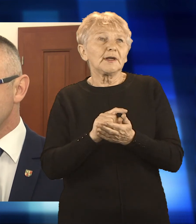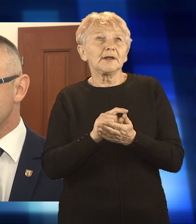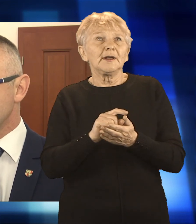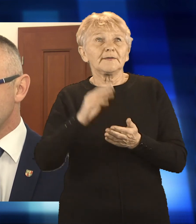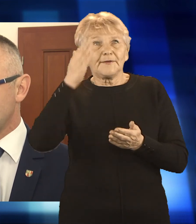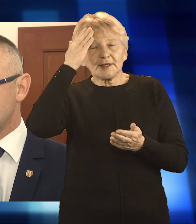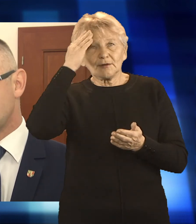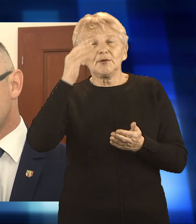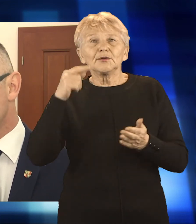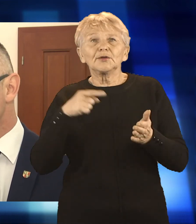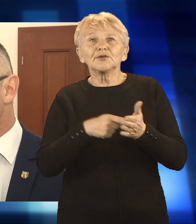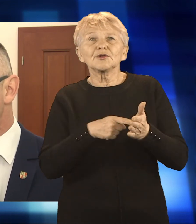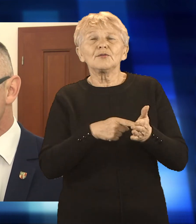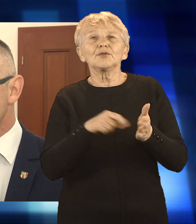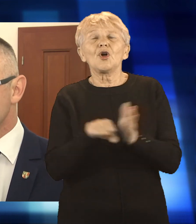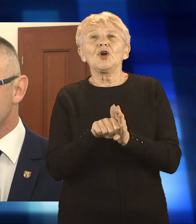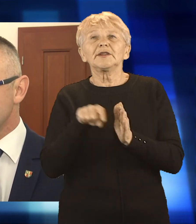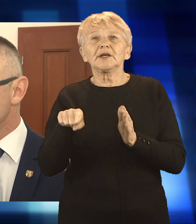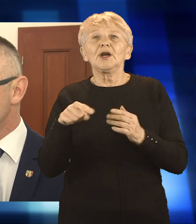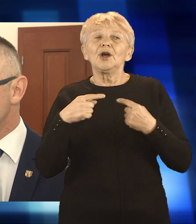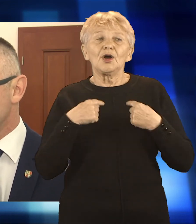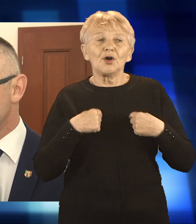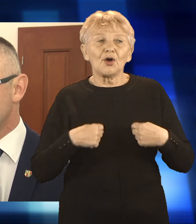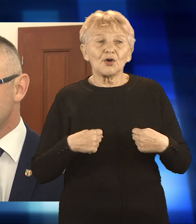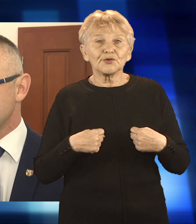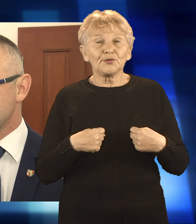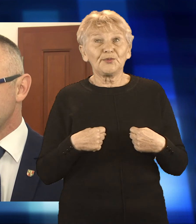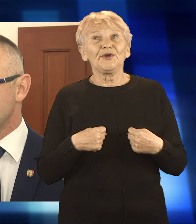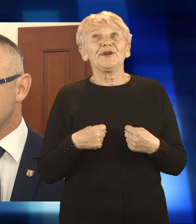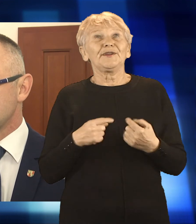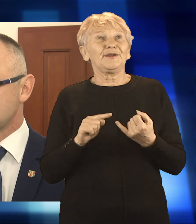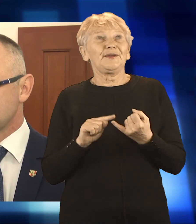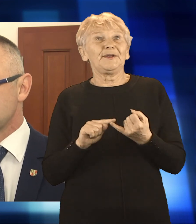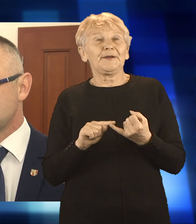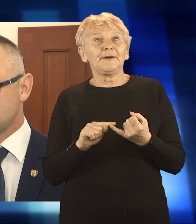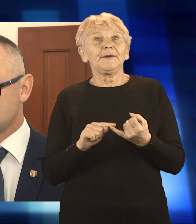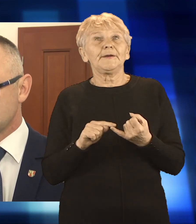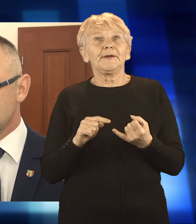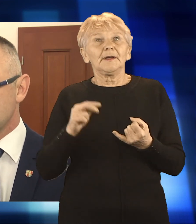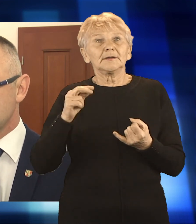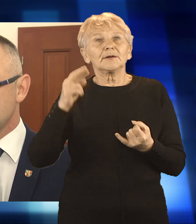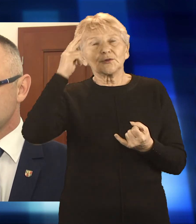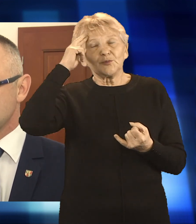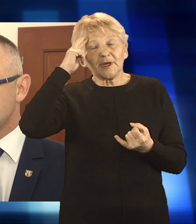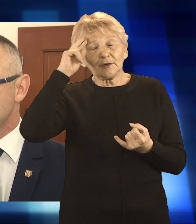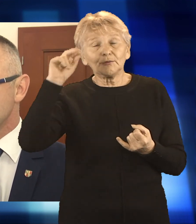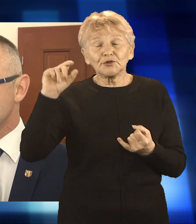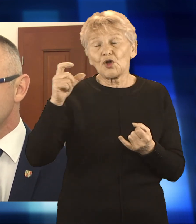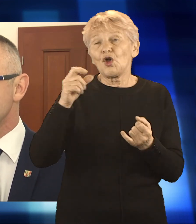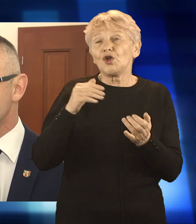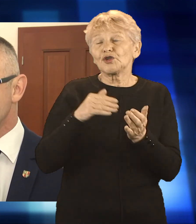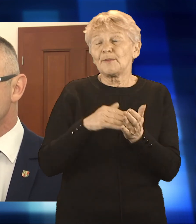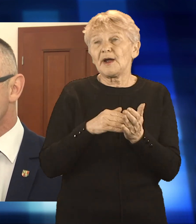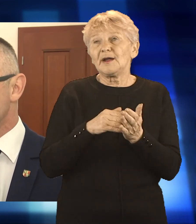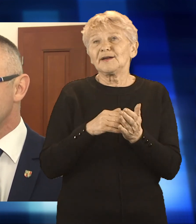współpracy ze stowarzyszeniami. Dlaczego? Po prostu są bardziej mobilne. Czasami od naszej sfery urzędniczej z jednej strony, a z drugiej